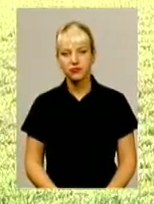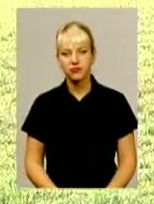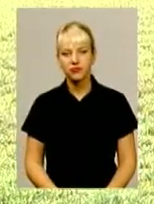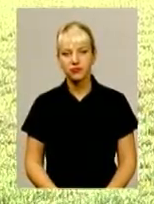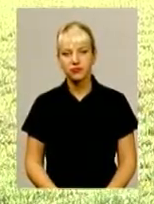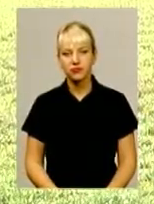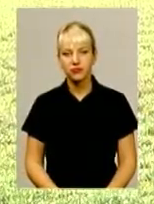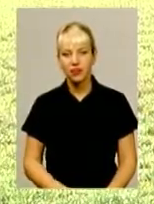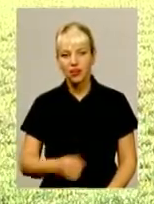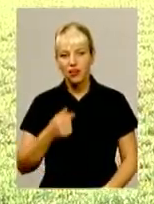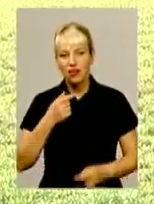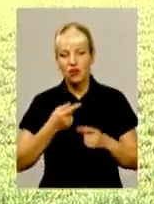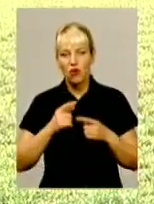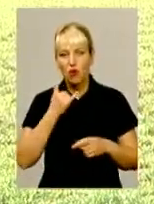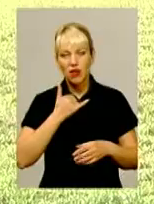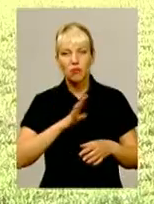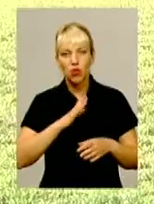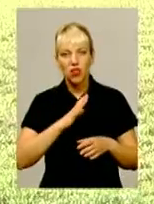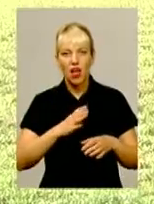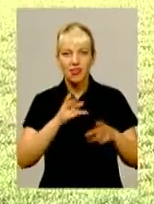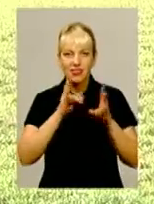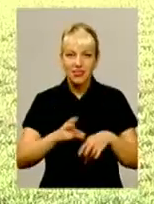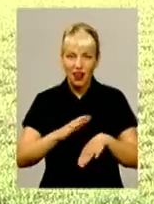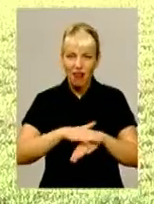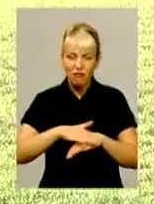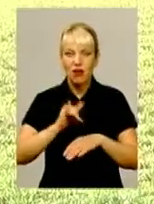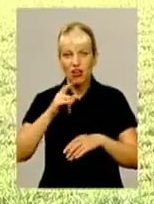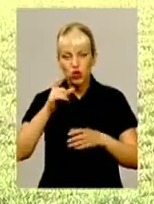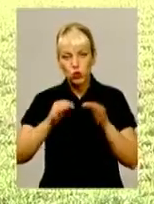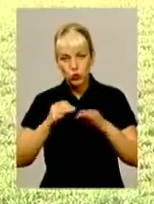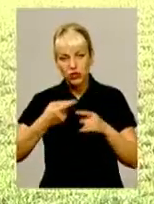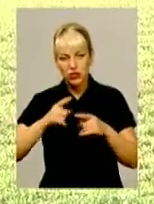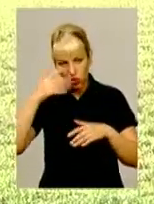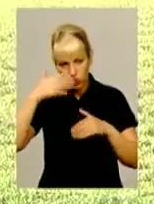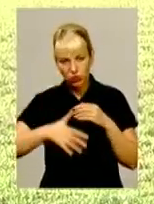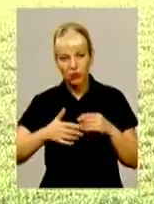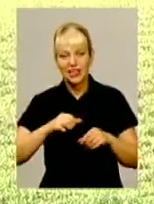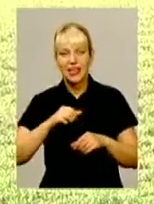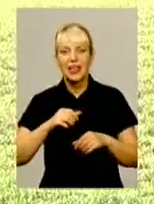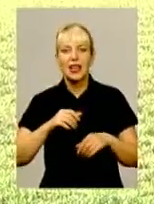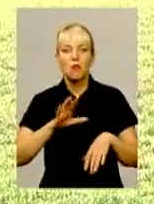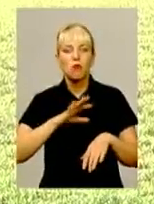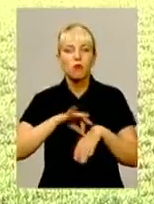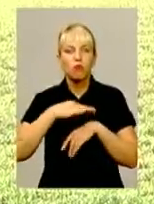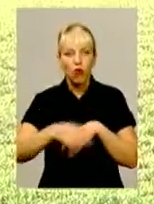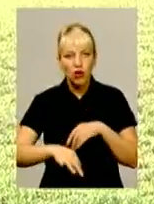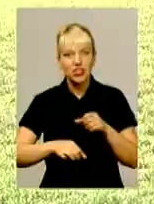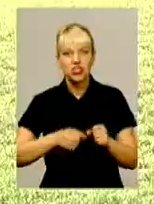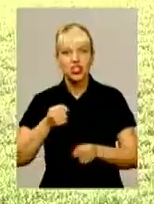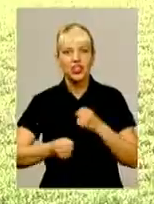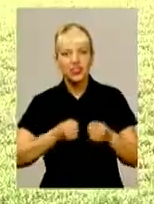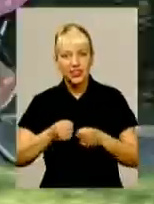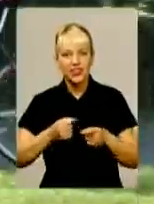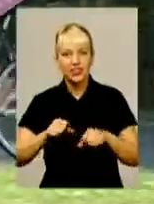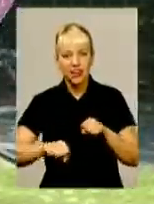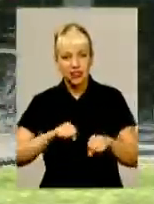розганяти, тому що у мене була травма. І судді це розуміли. Їхати було больно, але я дуже хотіла